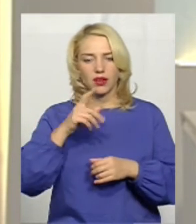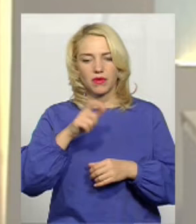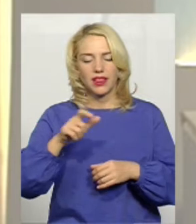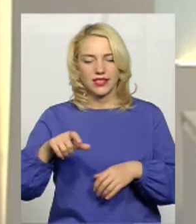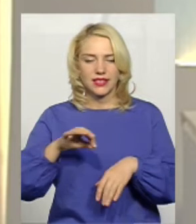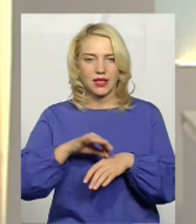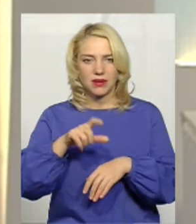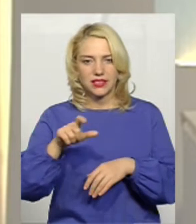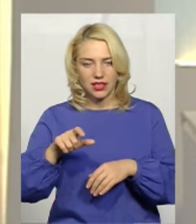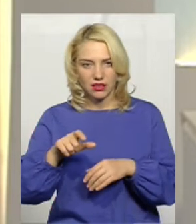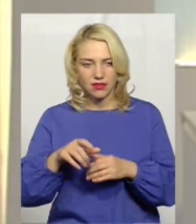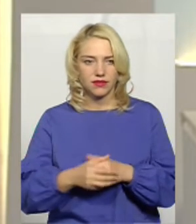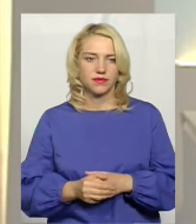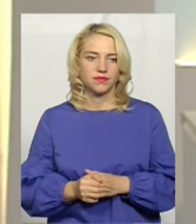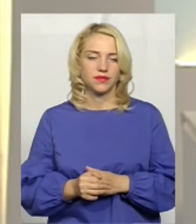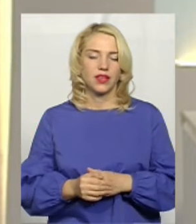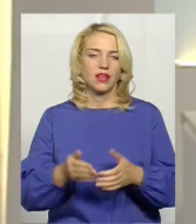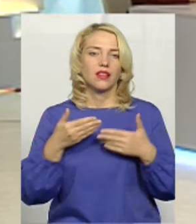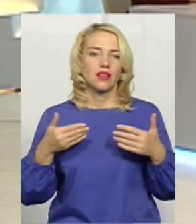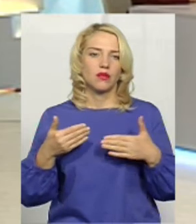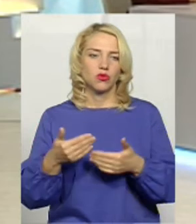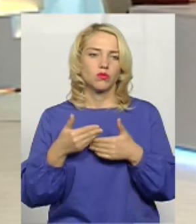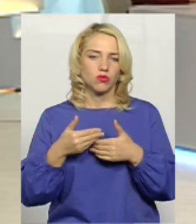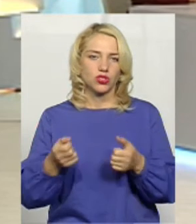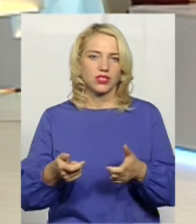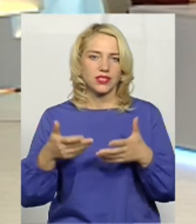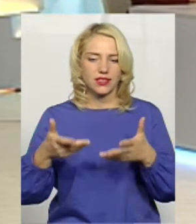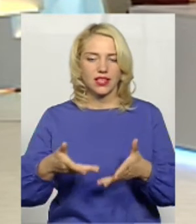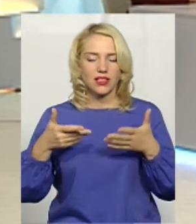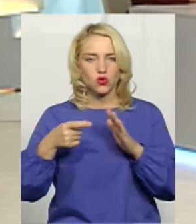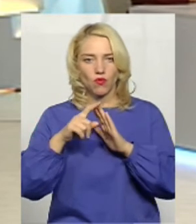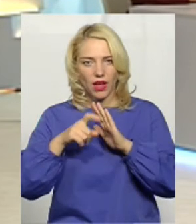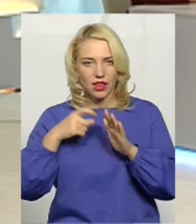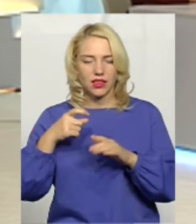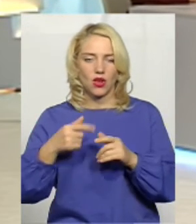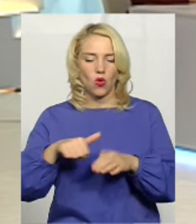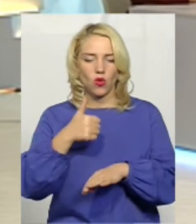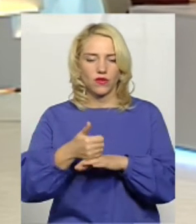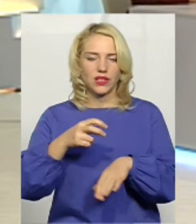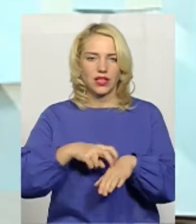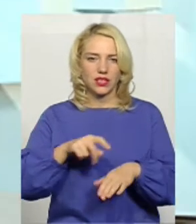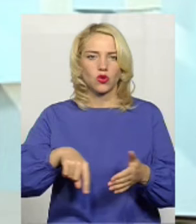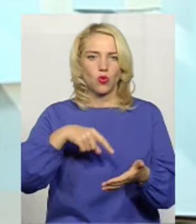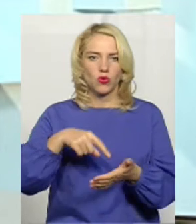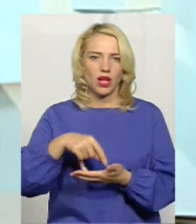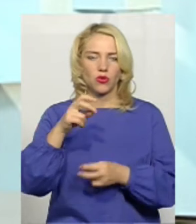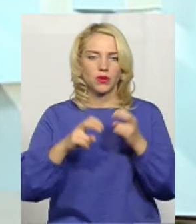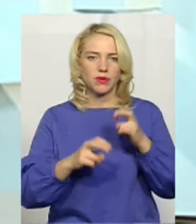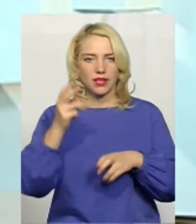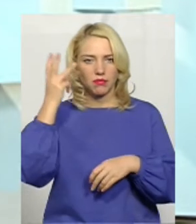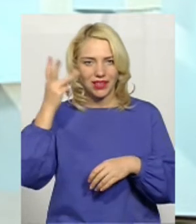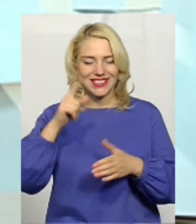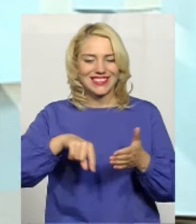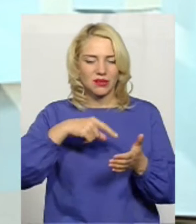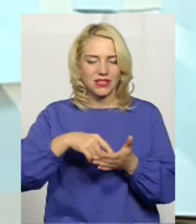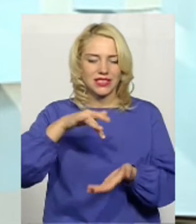пацієнтів нам допоможе з'ясувати головна лікарка комунального підприємства Хмельницький